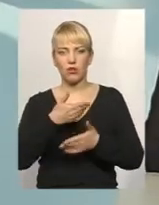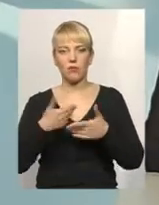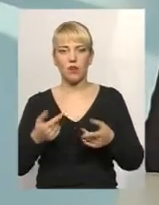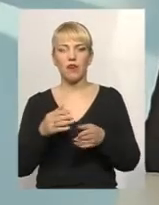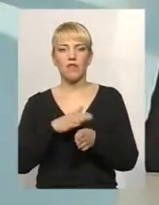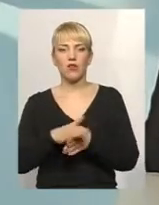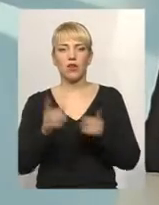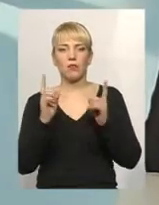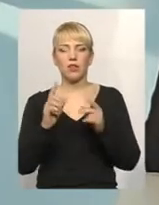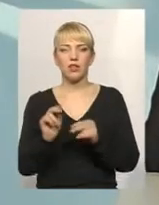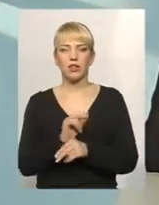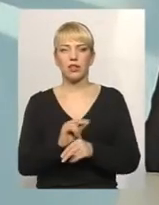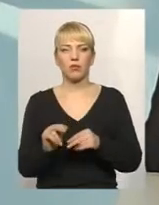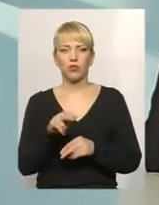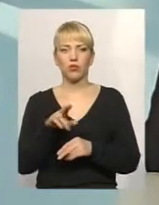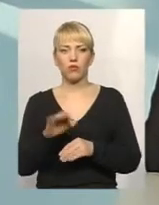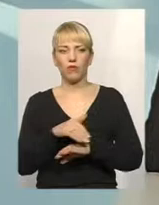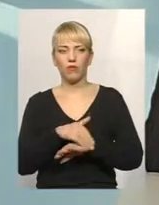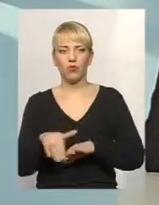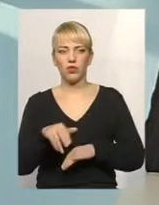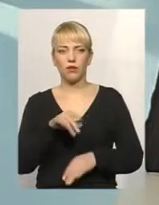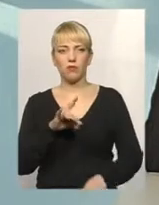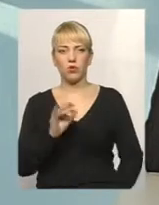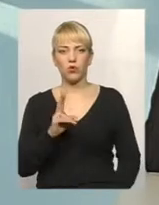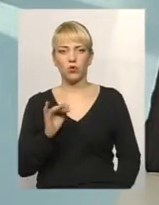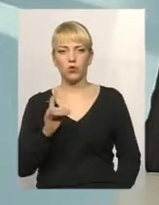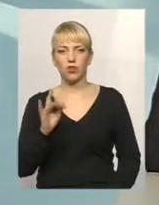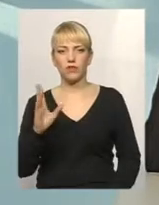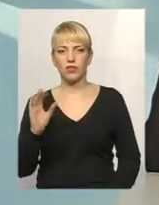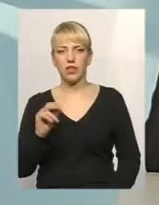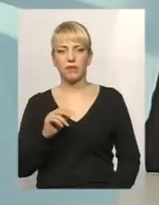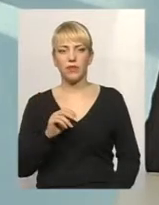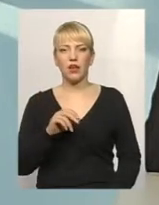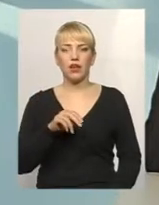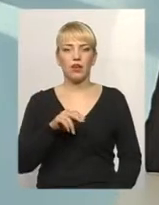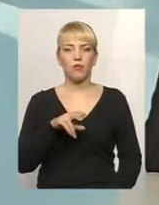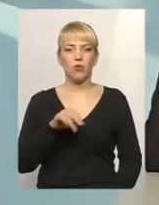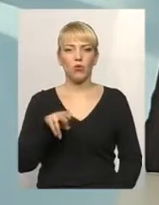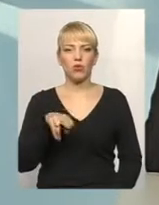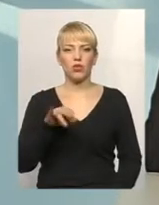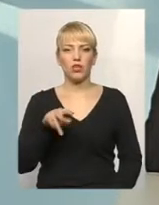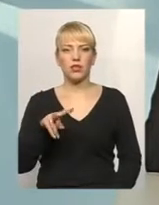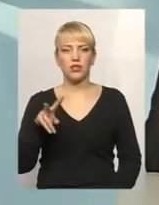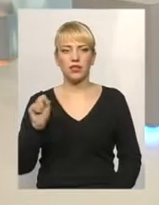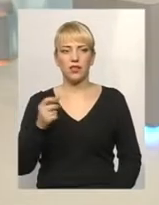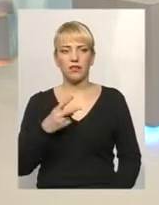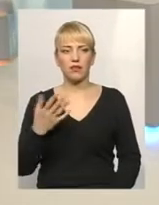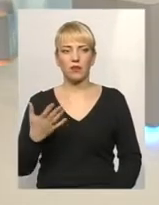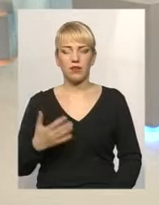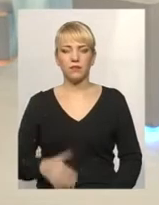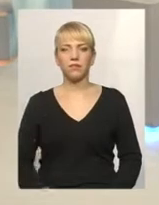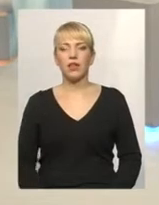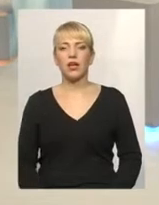капітальний ремонт ліфта по вулиці Проскурівського, Подільській, 25. Разом з тим,